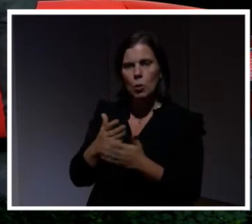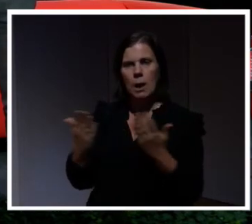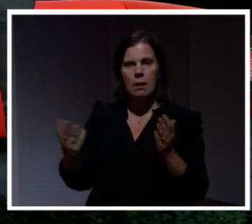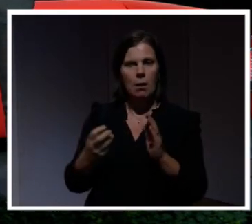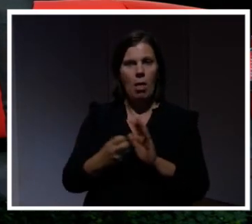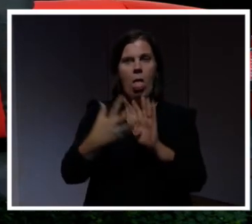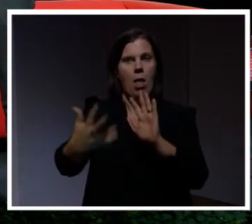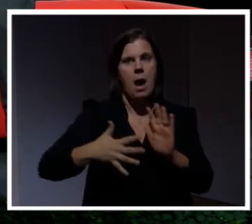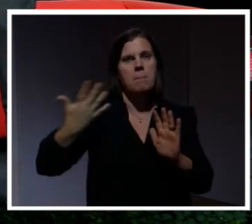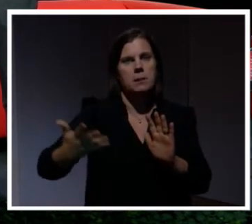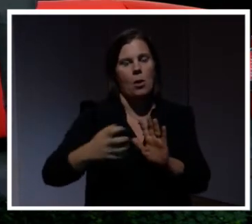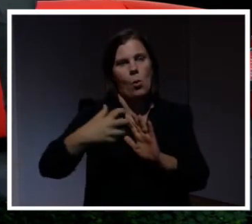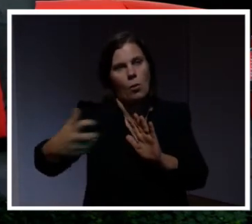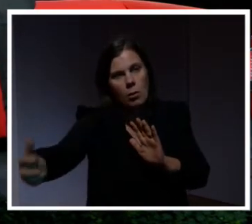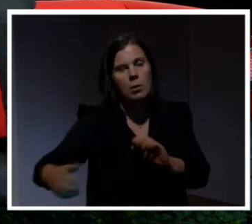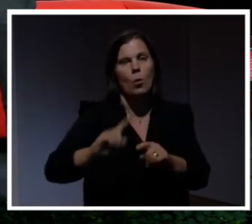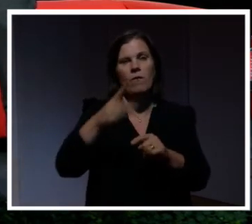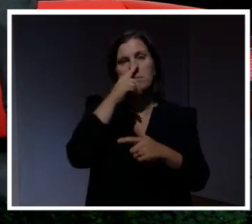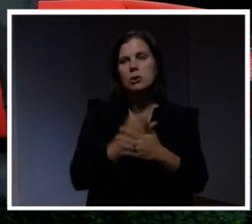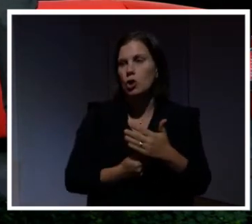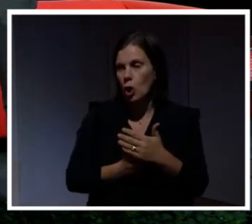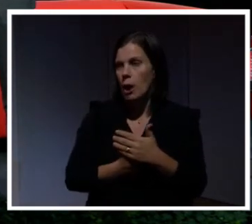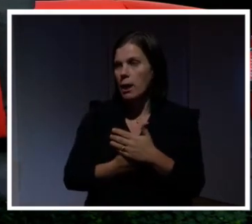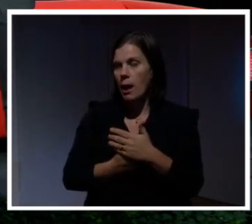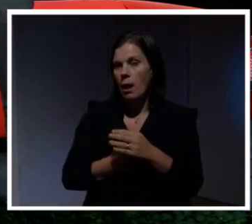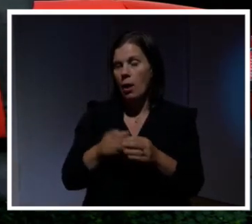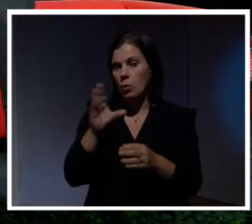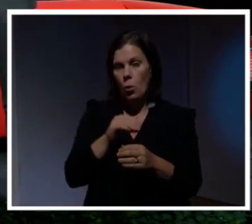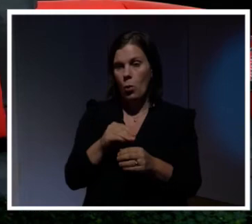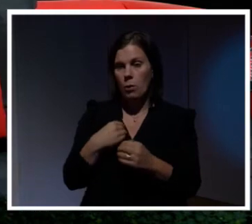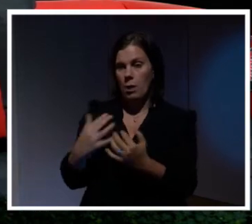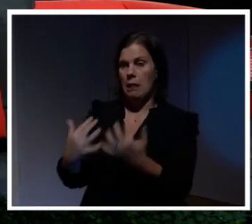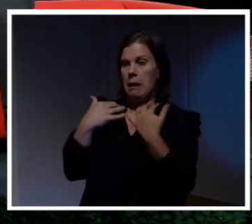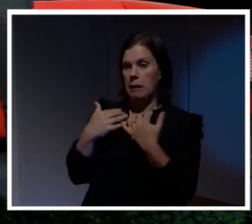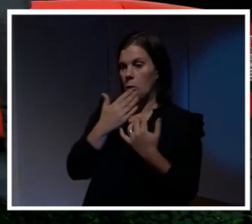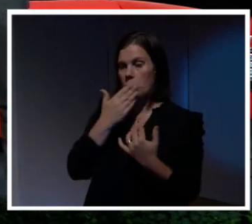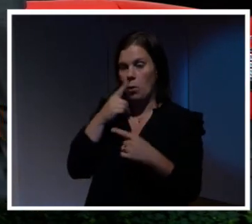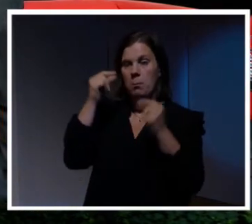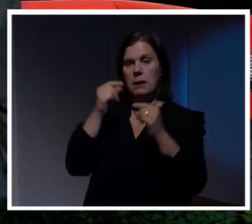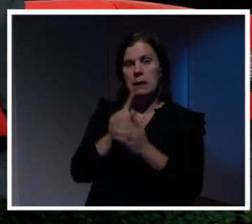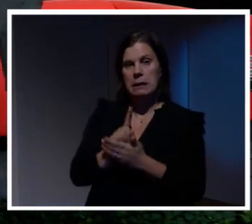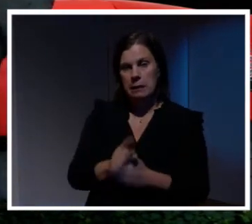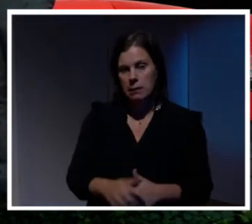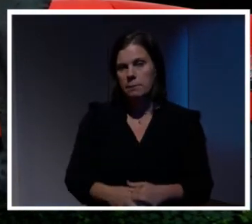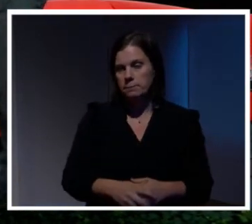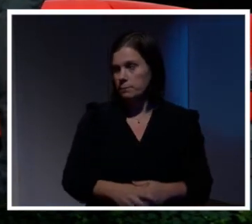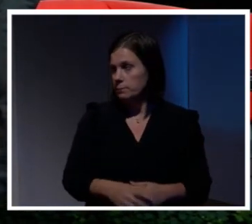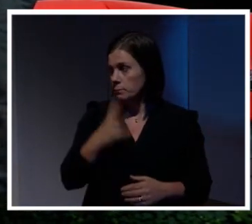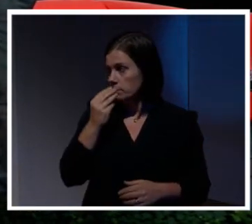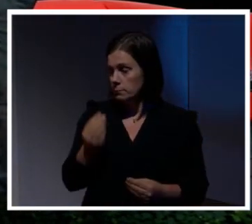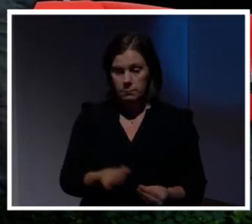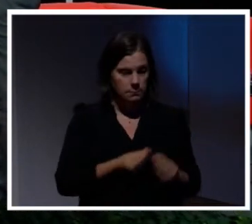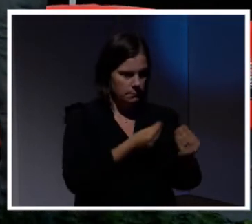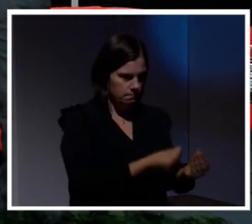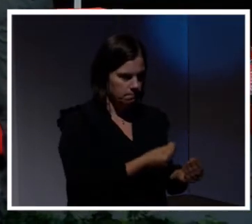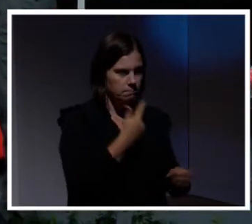konsekvenser när vi väl misslyckas med att identifiera och avstyra en sån här attack. Perfekt. Här är din choklad. Jag tar